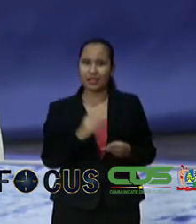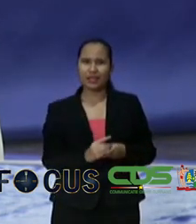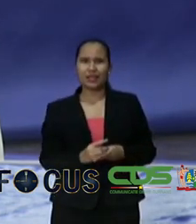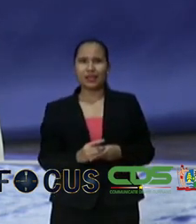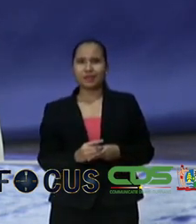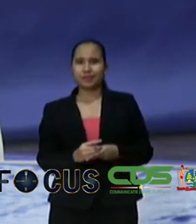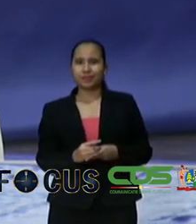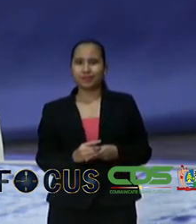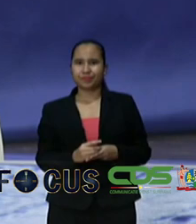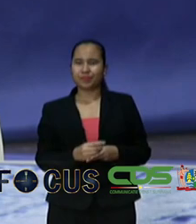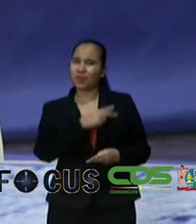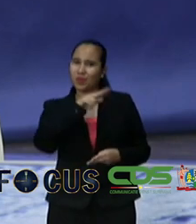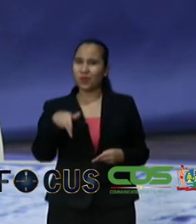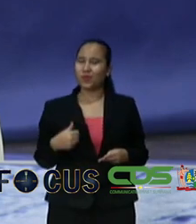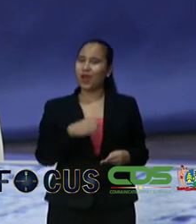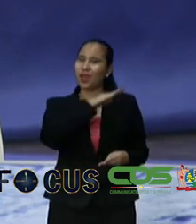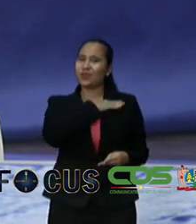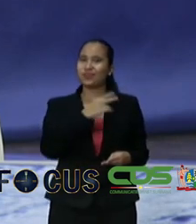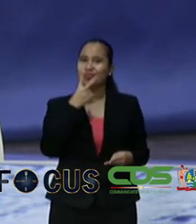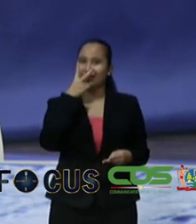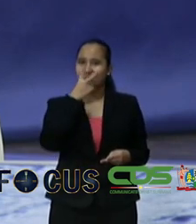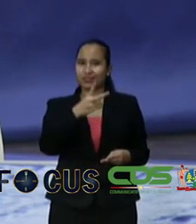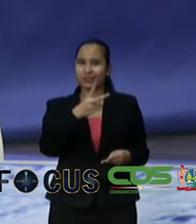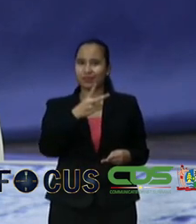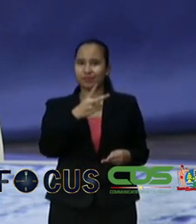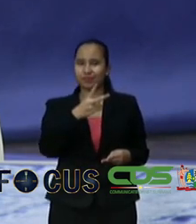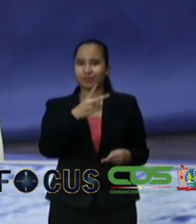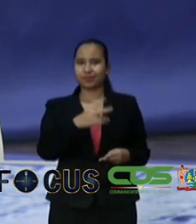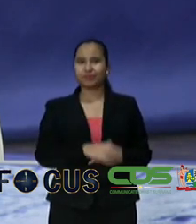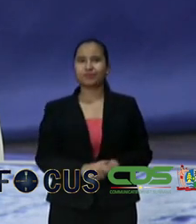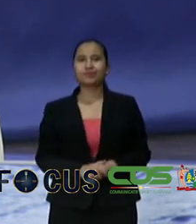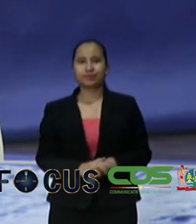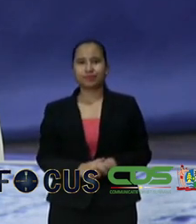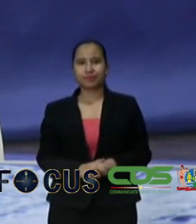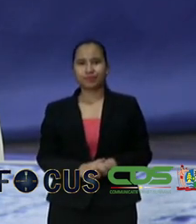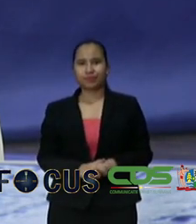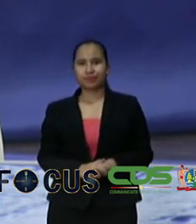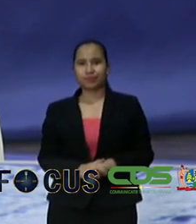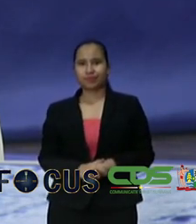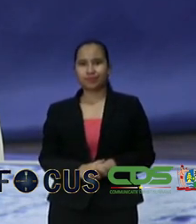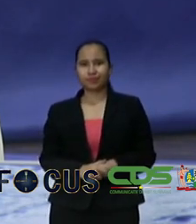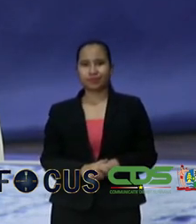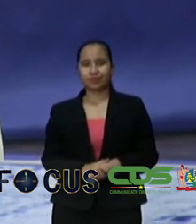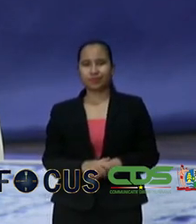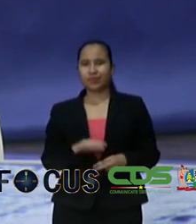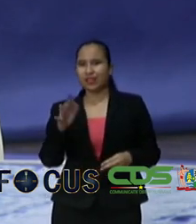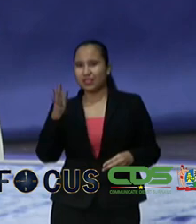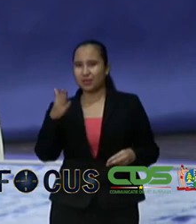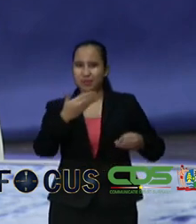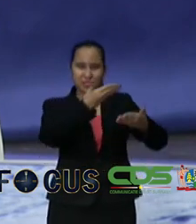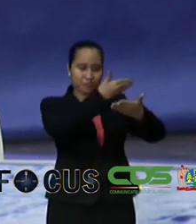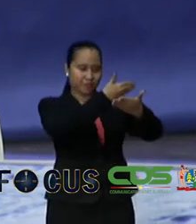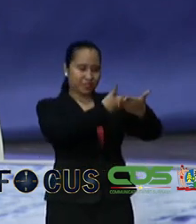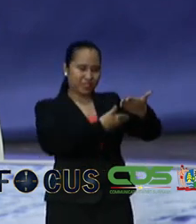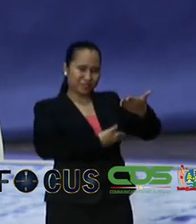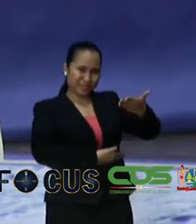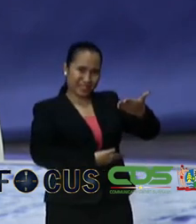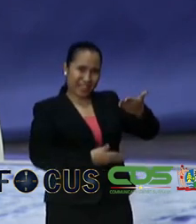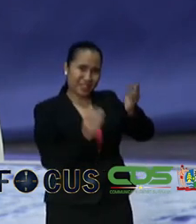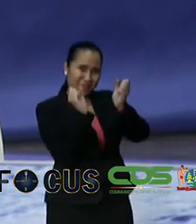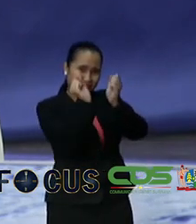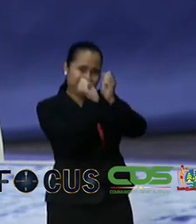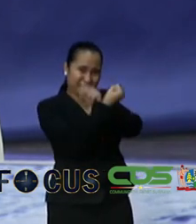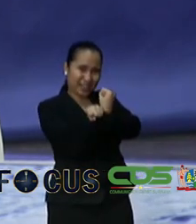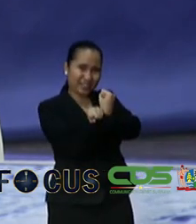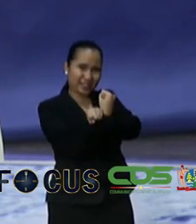uitkomen we hebben ook gekeken naar waartoe zij gingen leunen en daar is er zo'n beetje een bestand shift gaan plaatsvinden